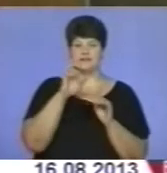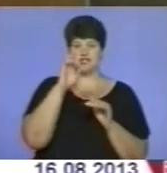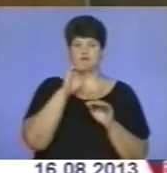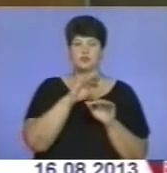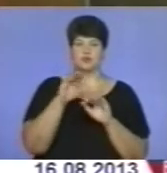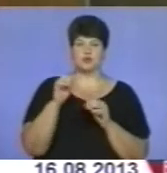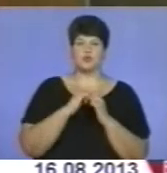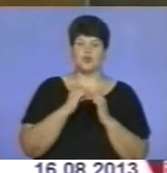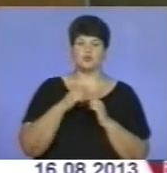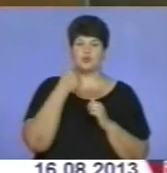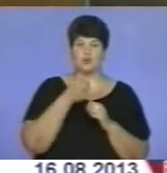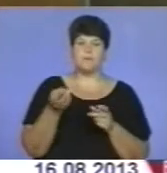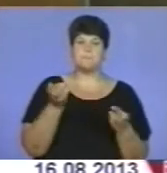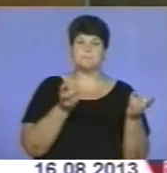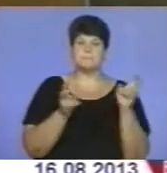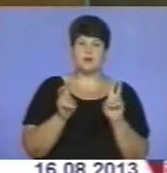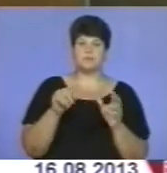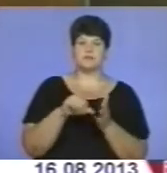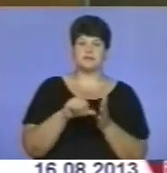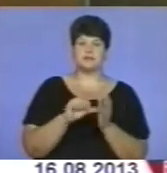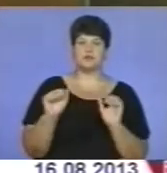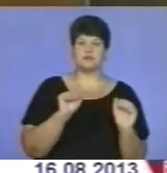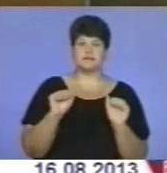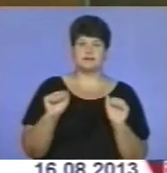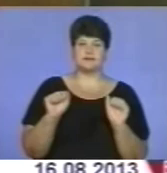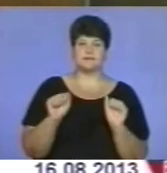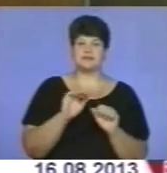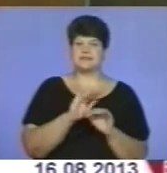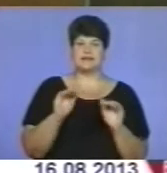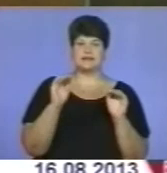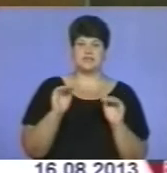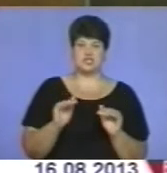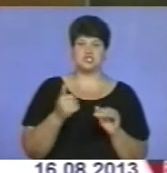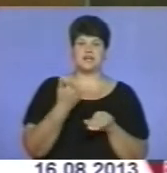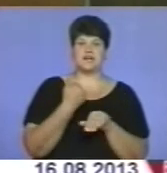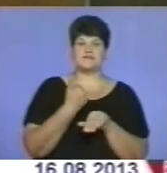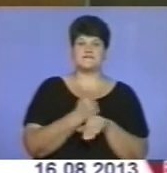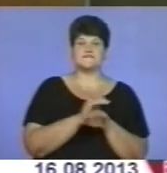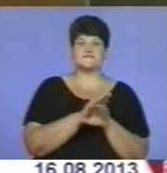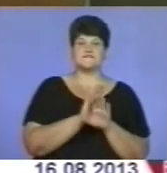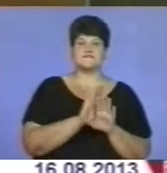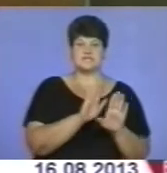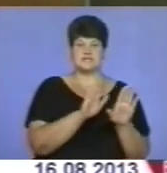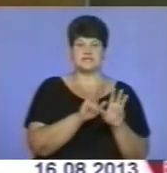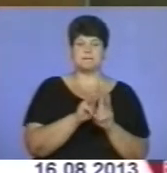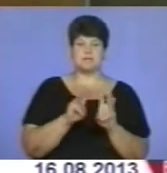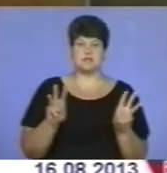Щороку приходить представник уряду, не нижче рівня, віце-прем'єр-міністра. Він цікавиться